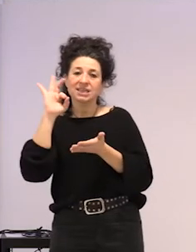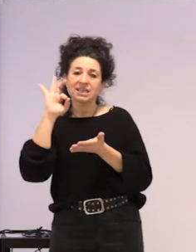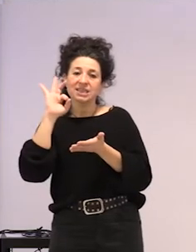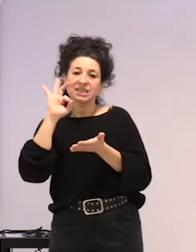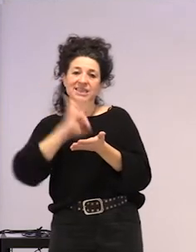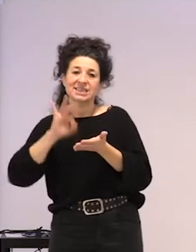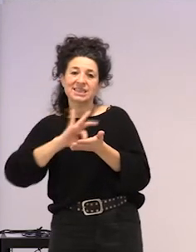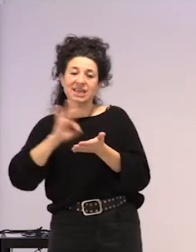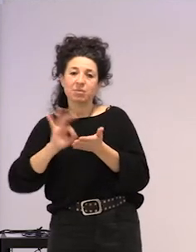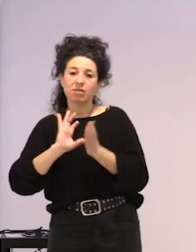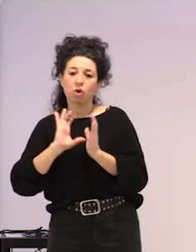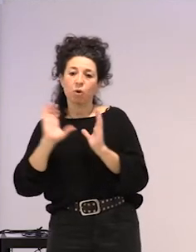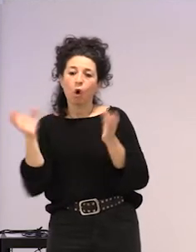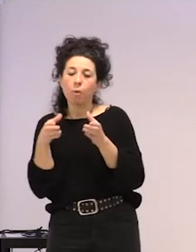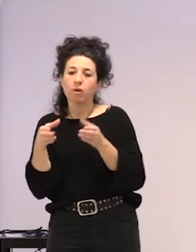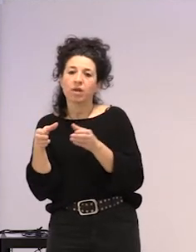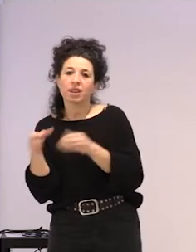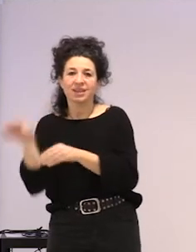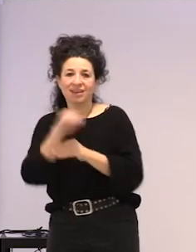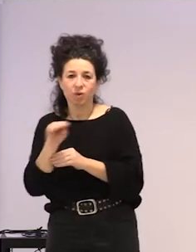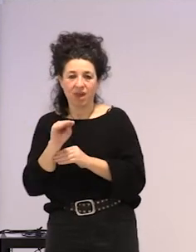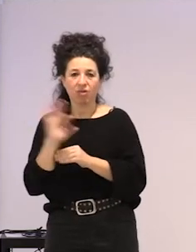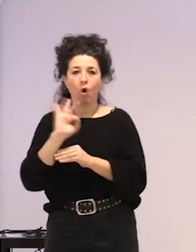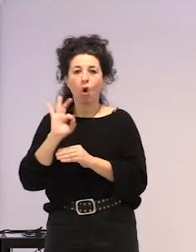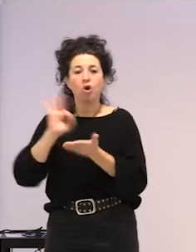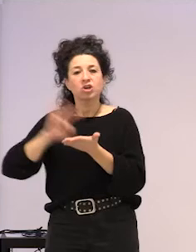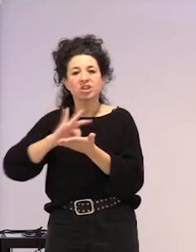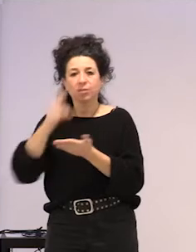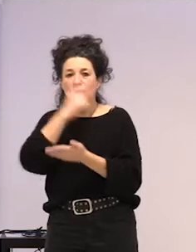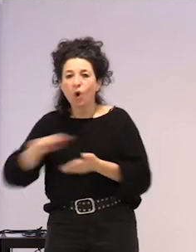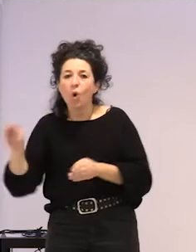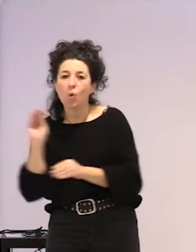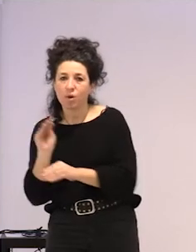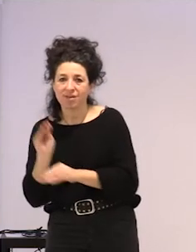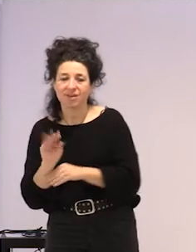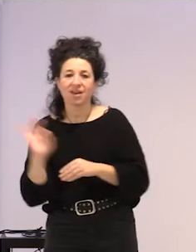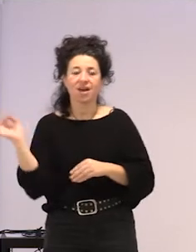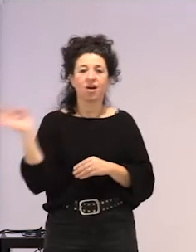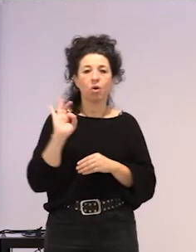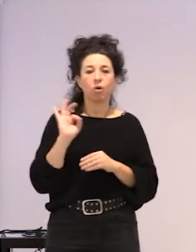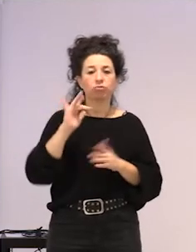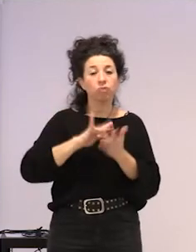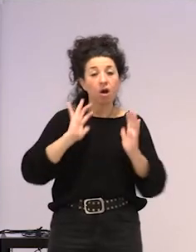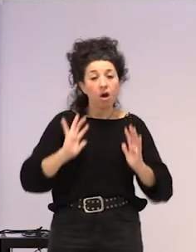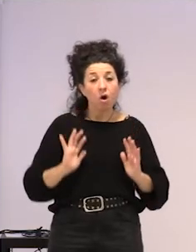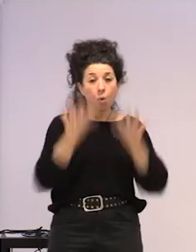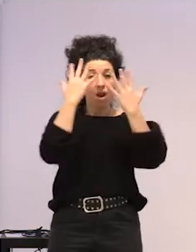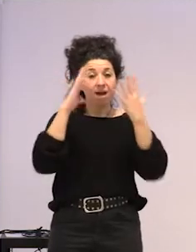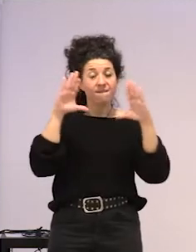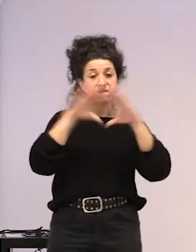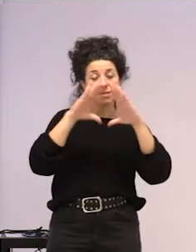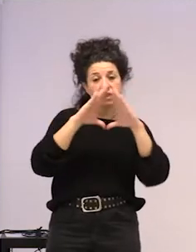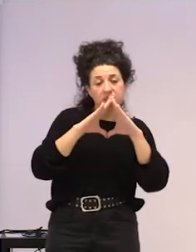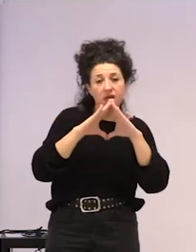komunitarioaren eremua, edo, ez, haurtzaindegi zerbitzua, zera, grebetan, greba feministetan,